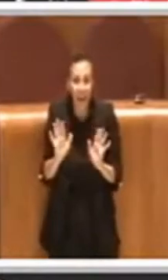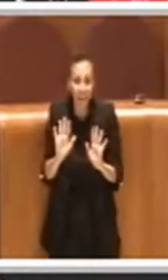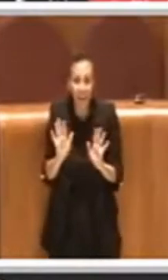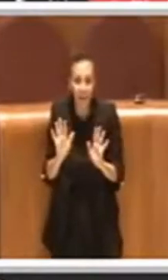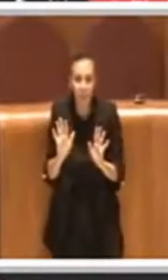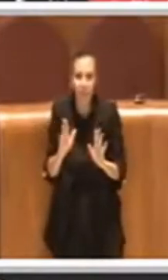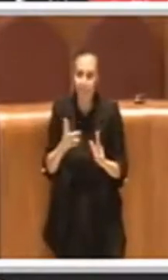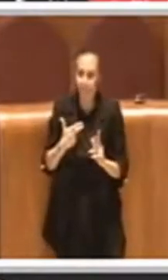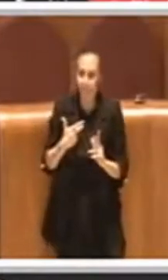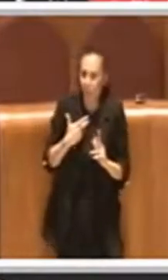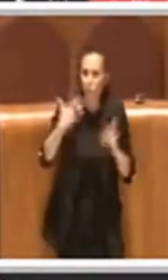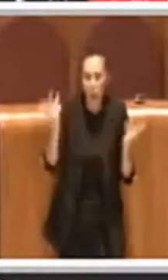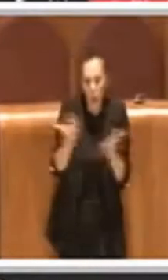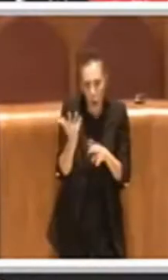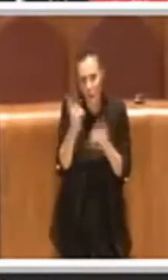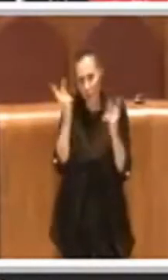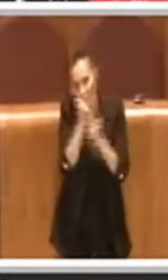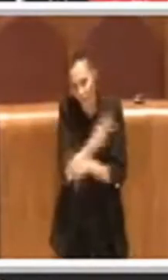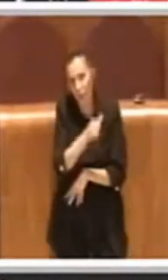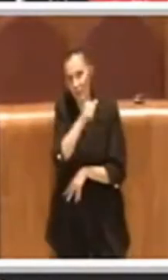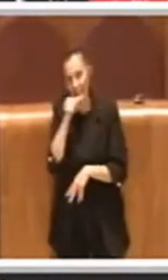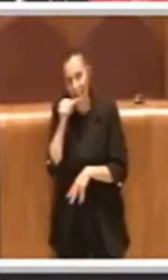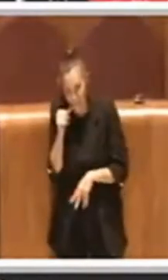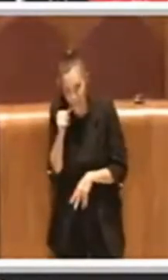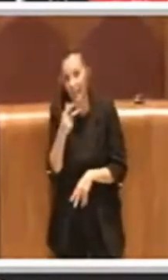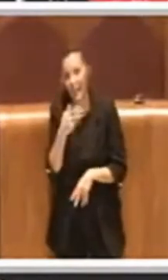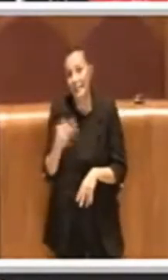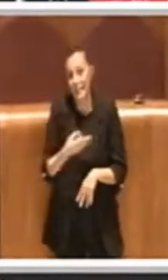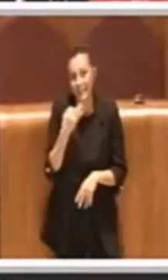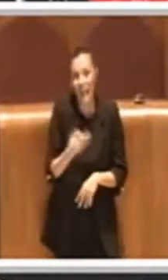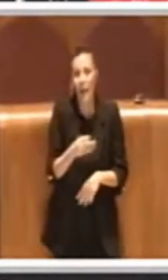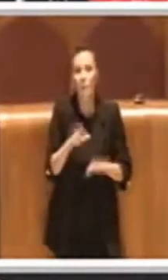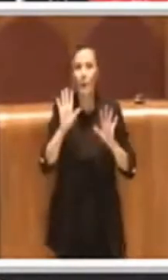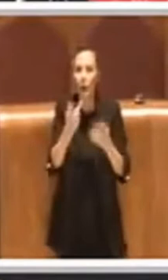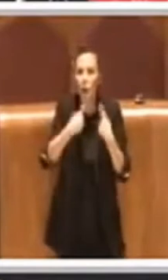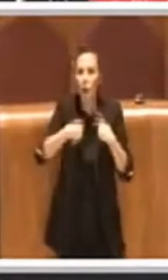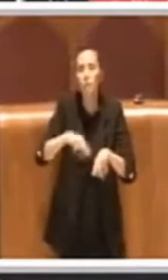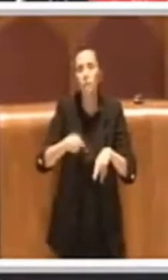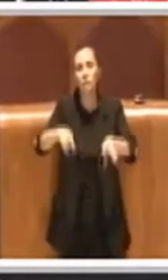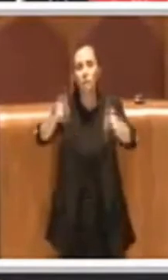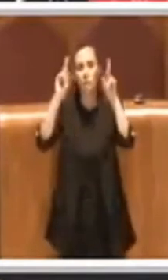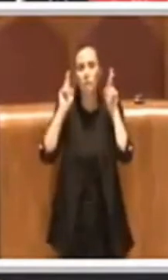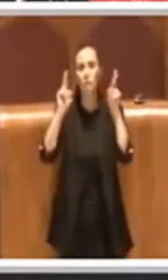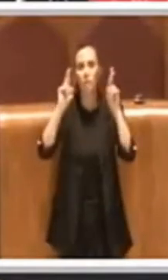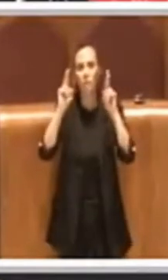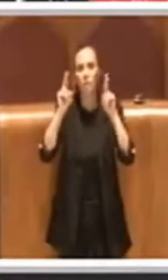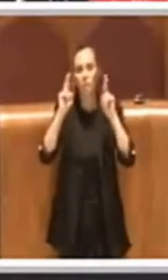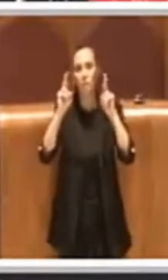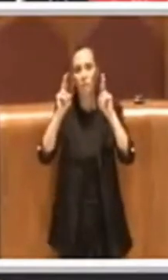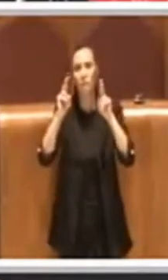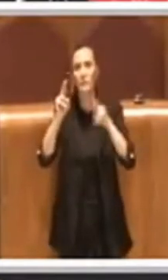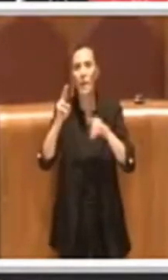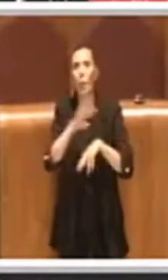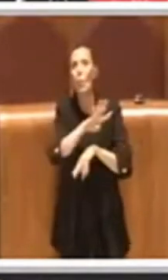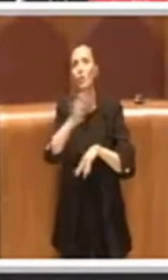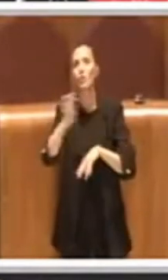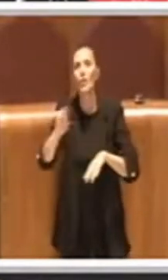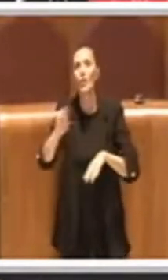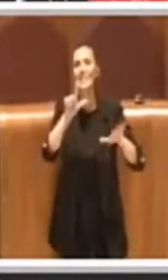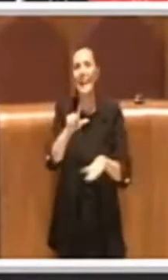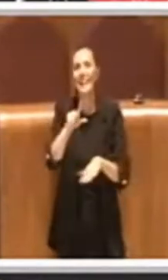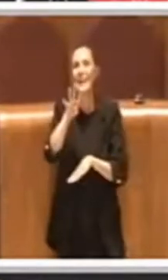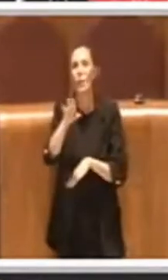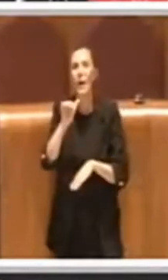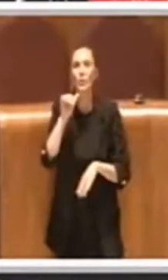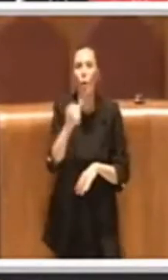servirà, qualcosa servirà comunque sempre. Però ci auguriamo che non siano le 474 mila